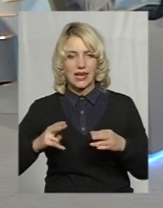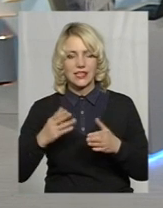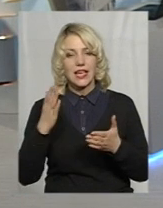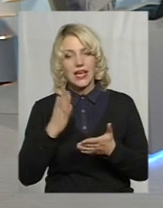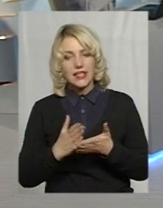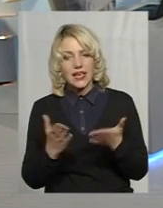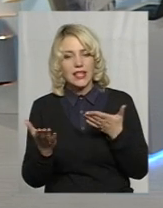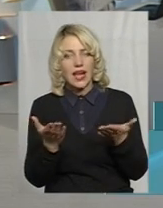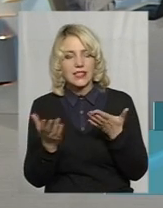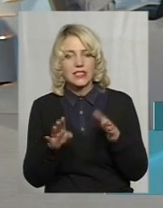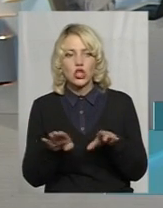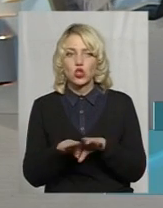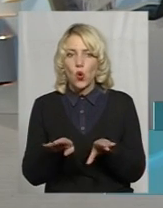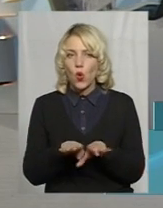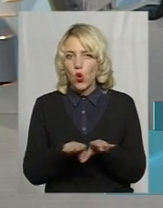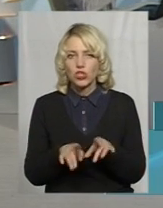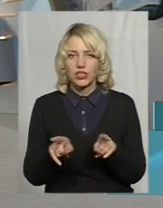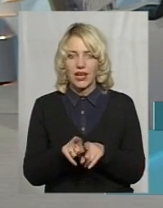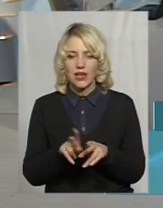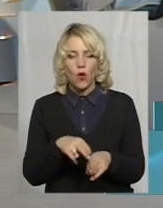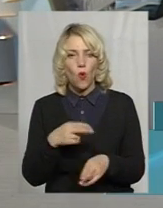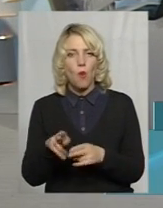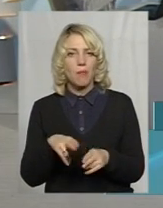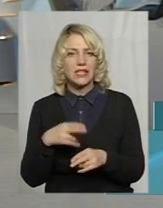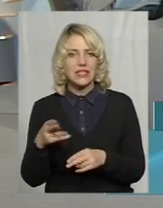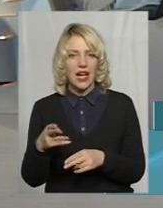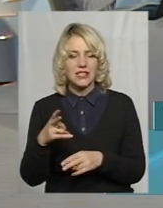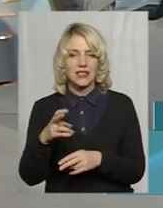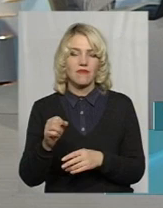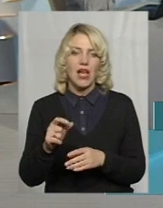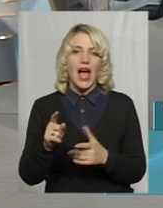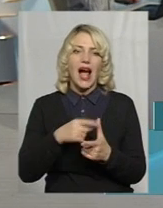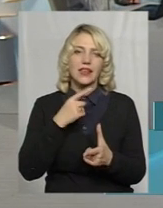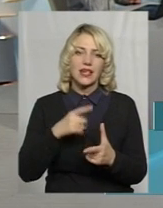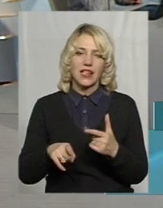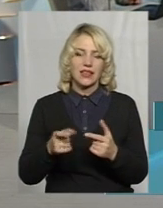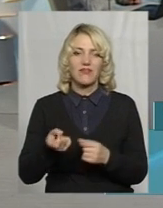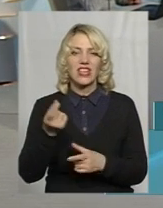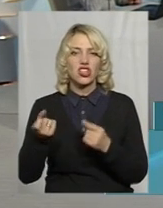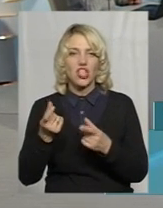схожі компенсації в альтернативних джерелах?